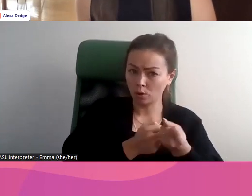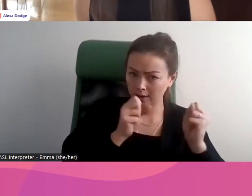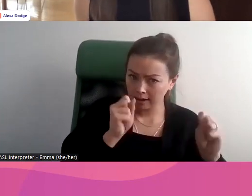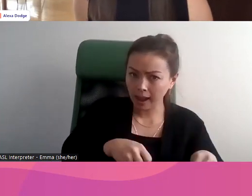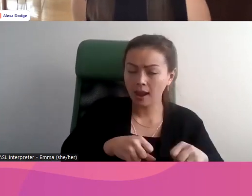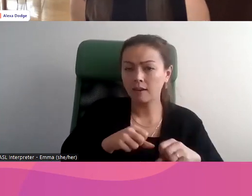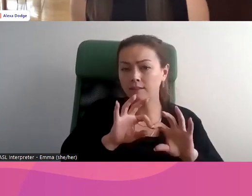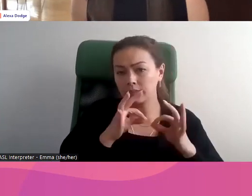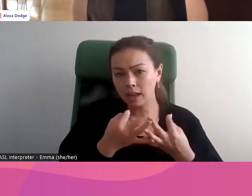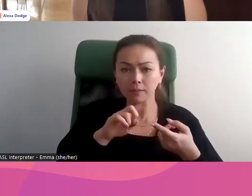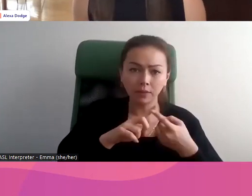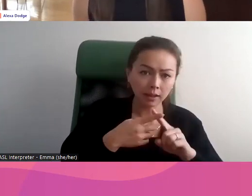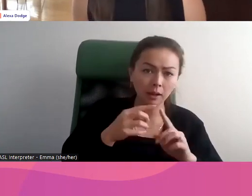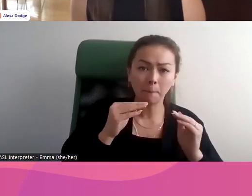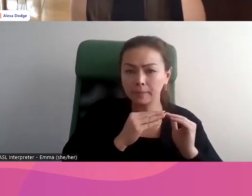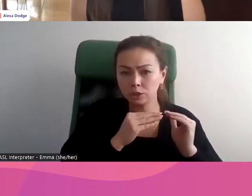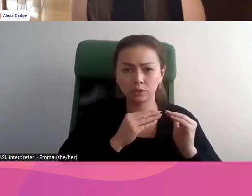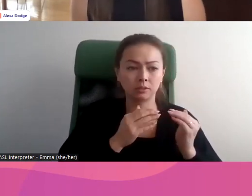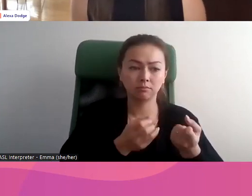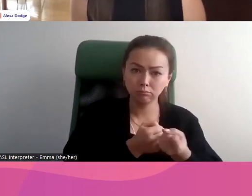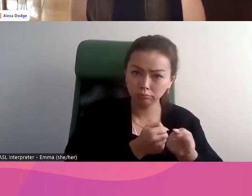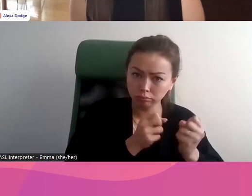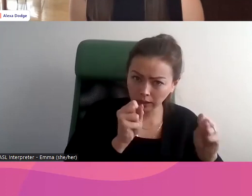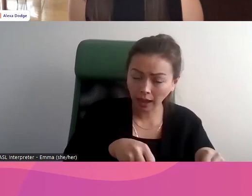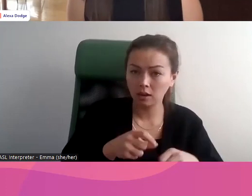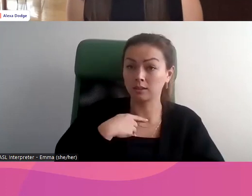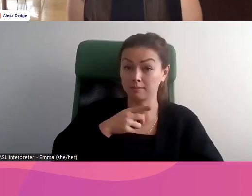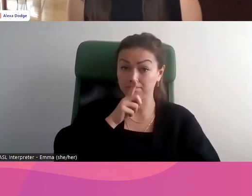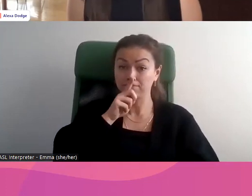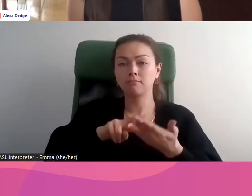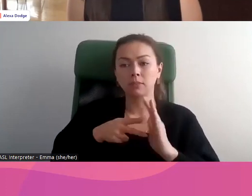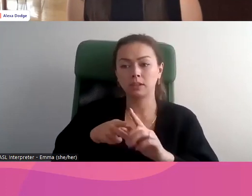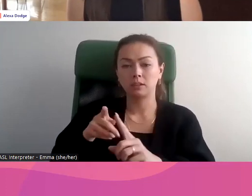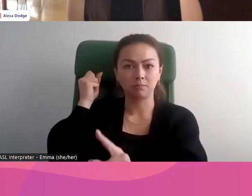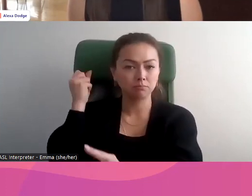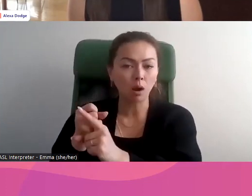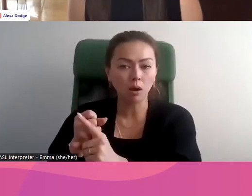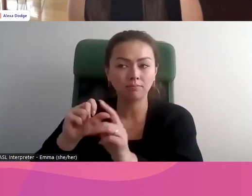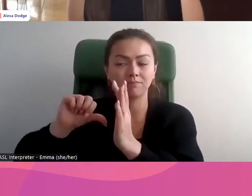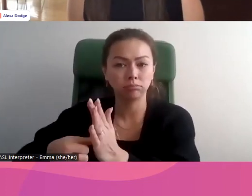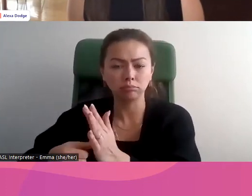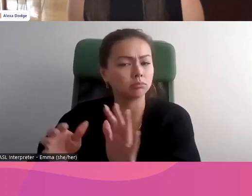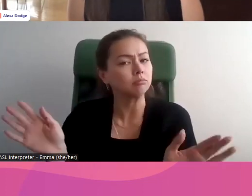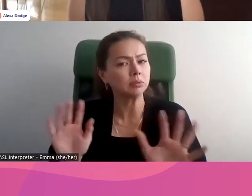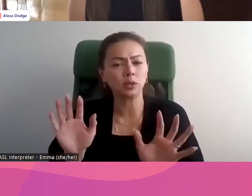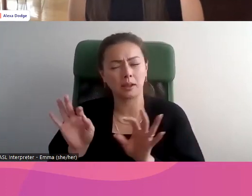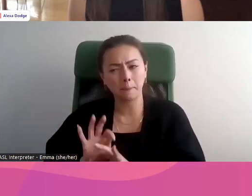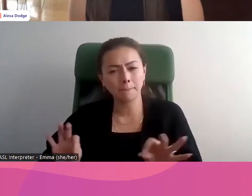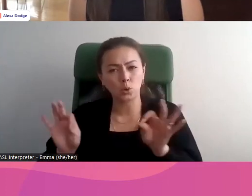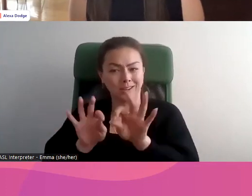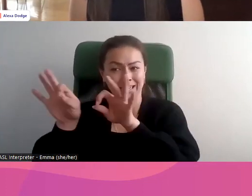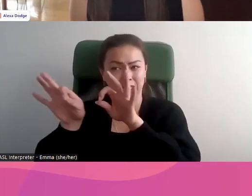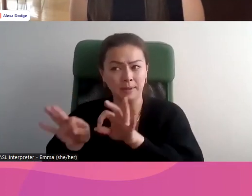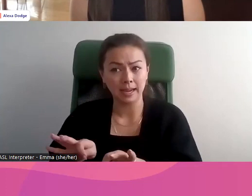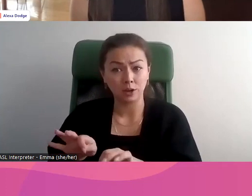qui provient de la part des pères, des parents et des établissements. Nous voulons plutôt encourager les jeunes à savoir que les réponses aux